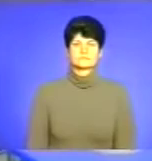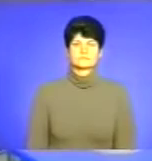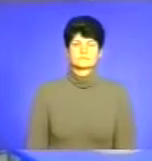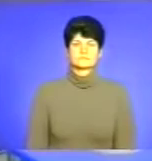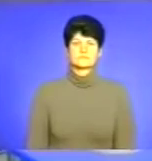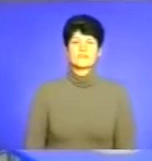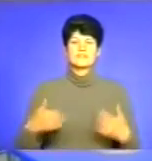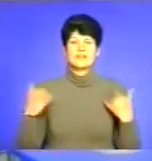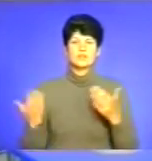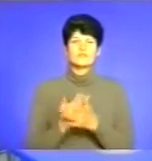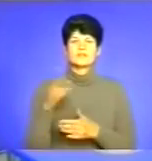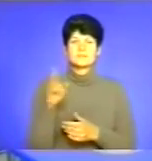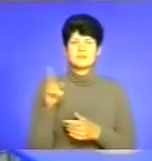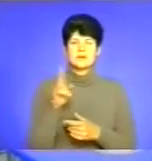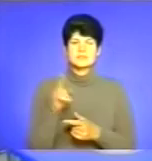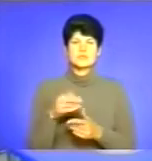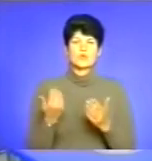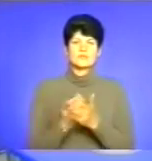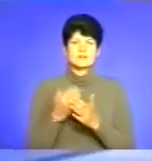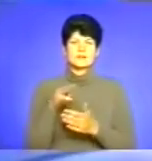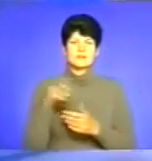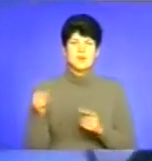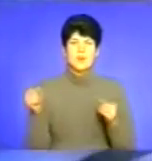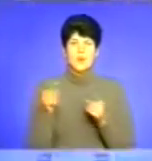Вітаю, новини п'ятниць у віцях ТТБ, коротко про головне.